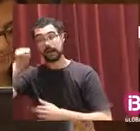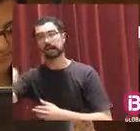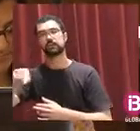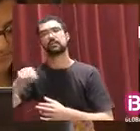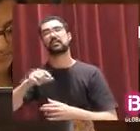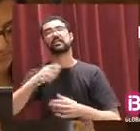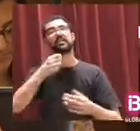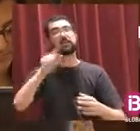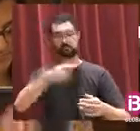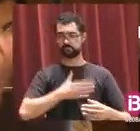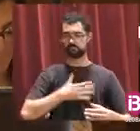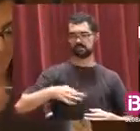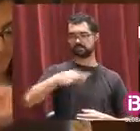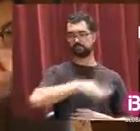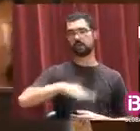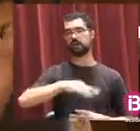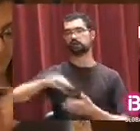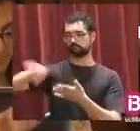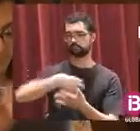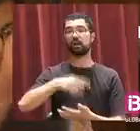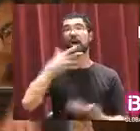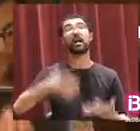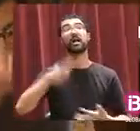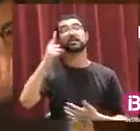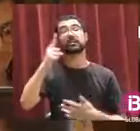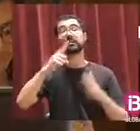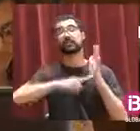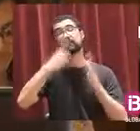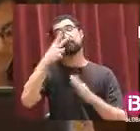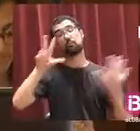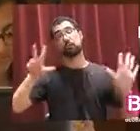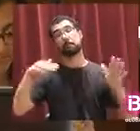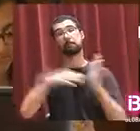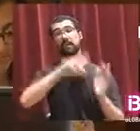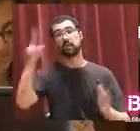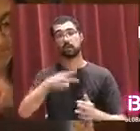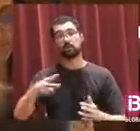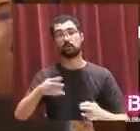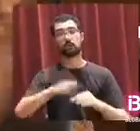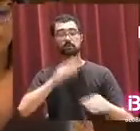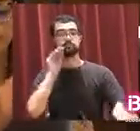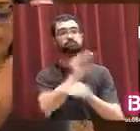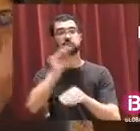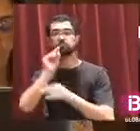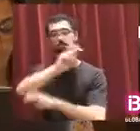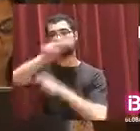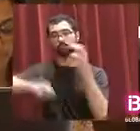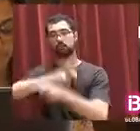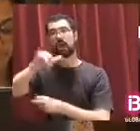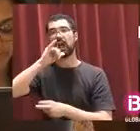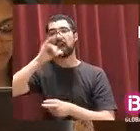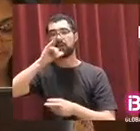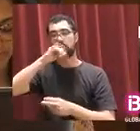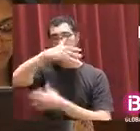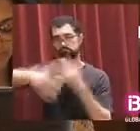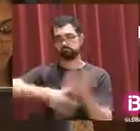pròpies del govern de les Illes Balears. En aquest moment hi ha 108 milions d'euros en inversions amb obres hidràuliques de tot el cicle de l'aigua a